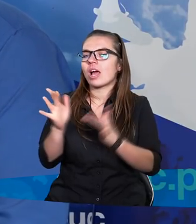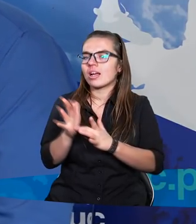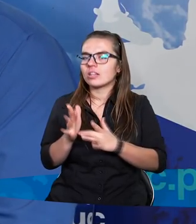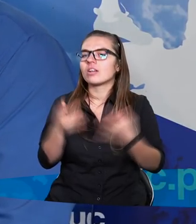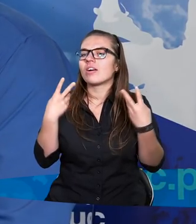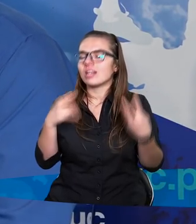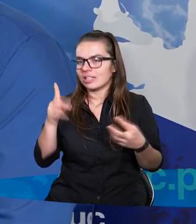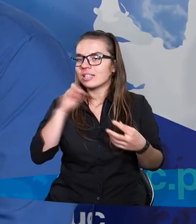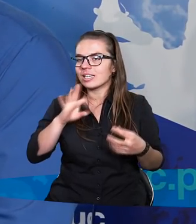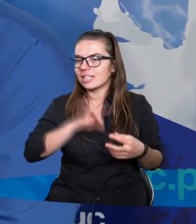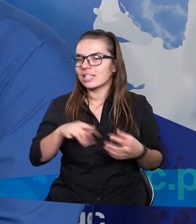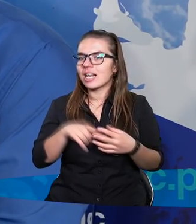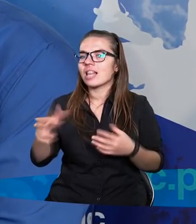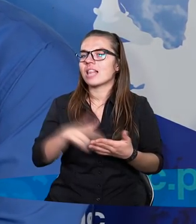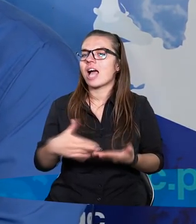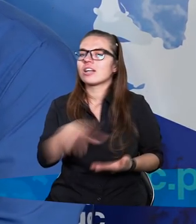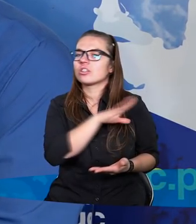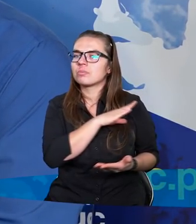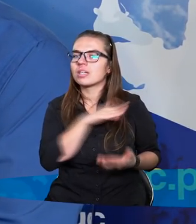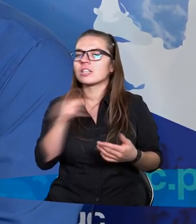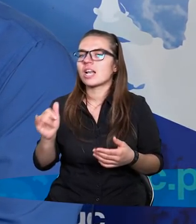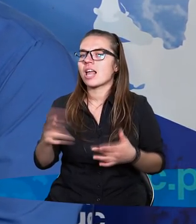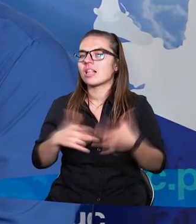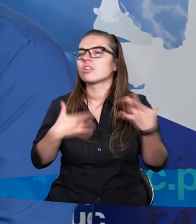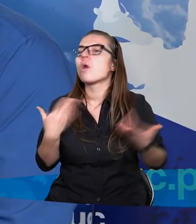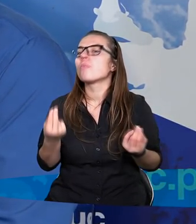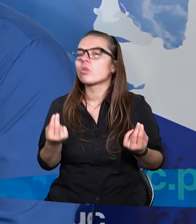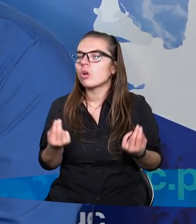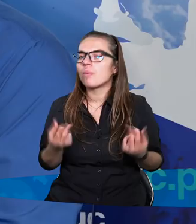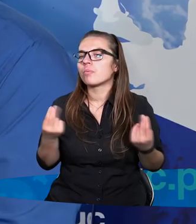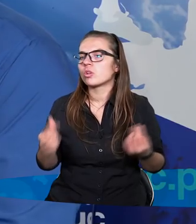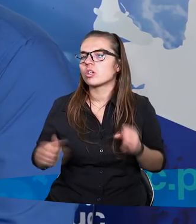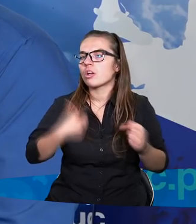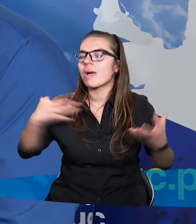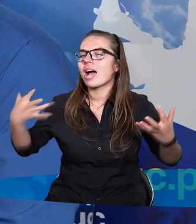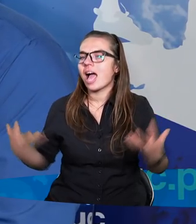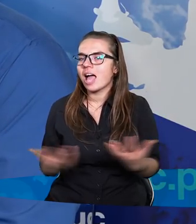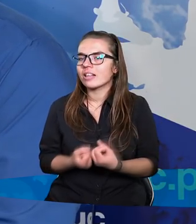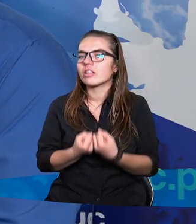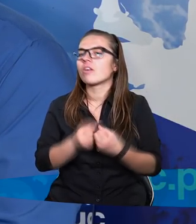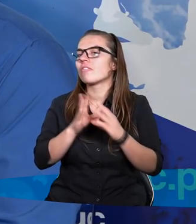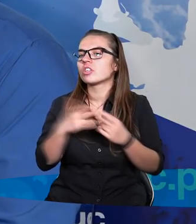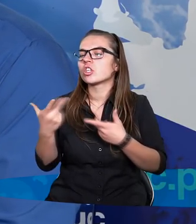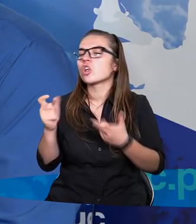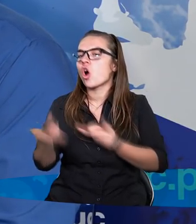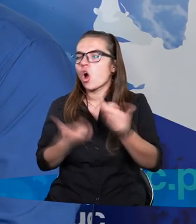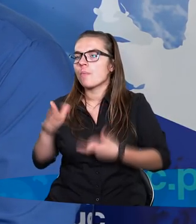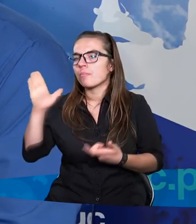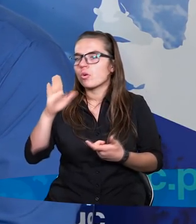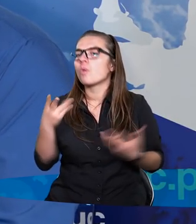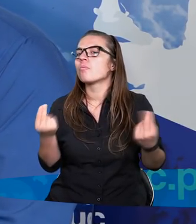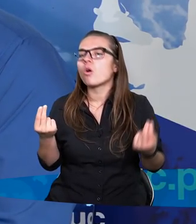Chrystusa, własnego Syna, na śmierć, na cierpienie. Po co? Po to, żeby ratować. Wszystko, co robi Bóg